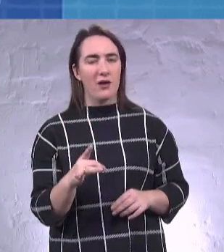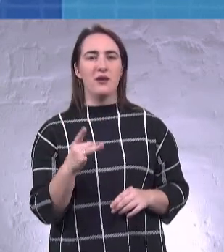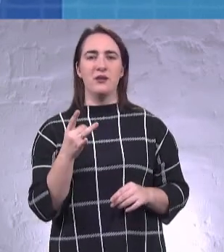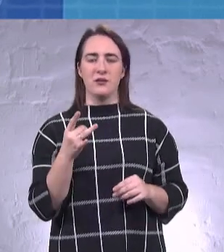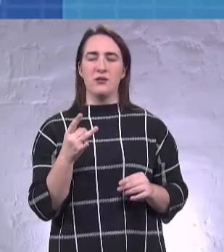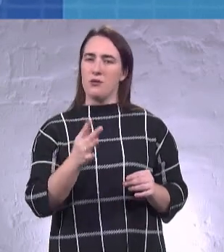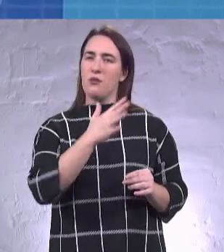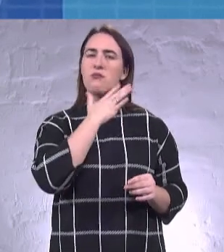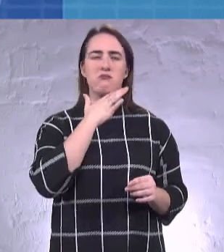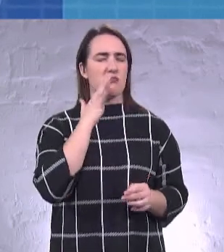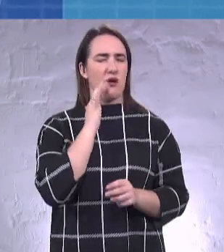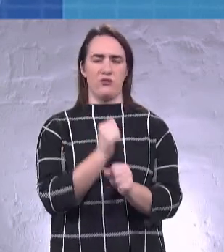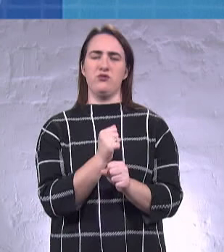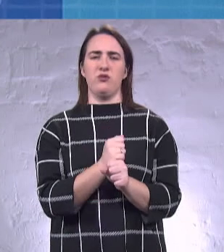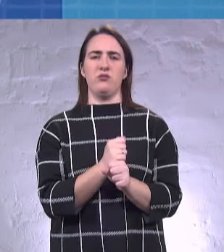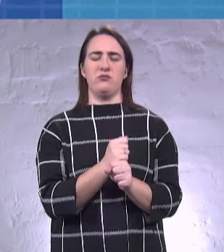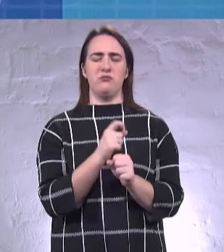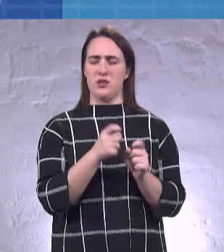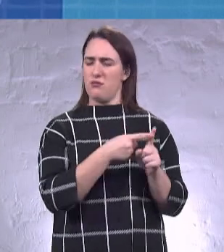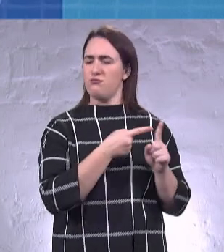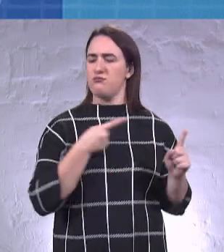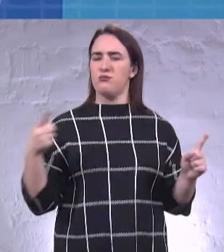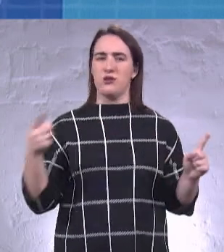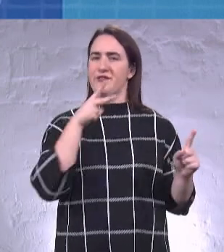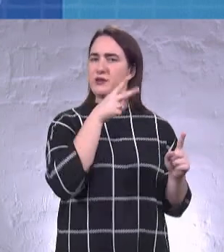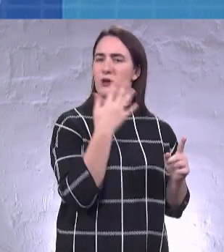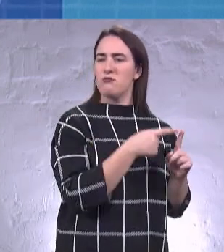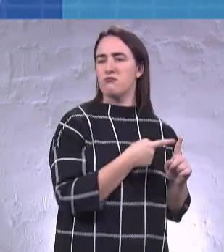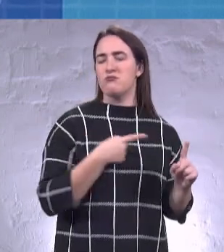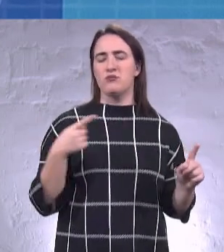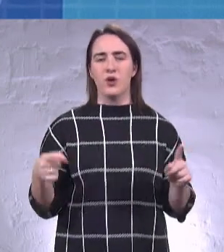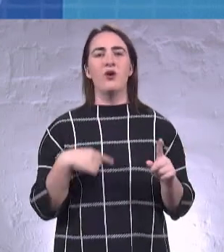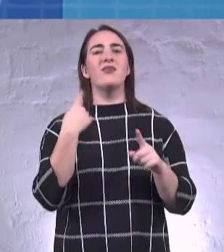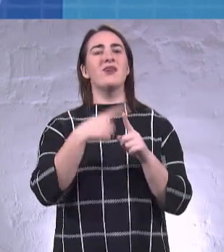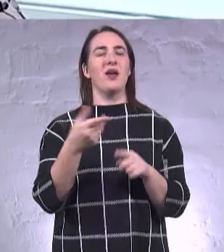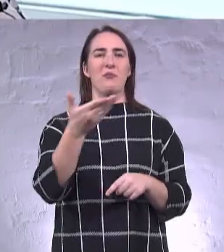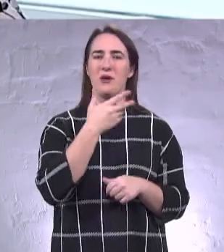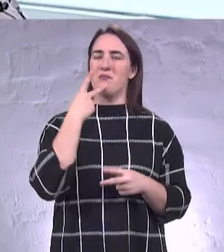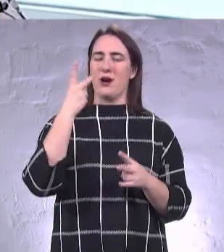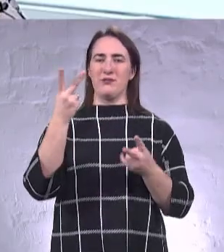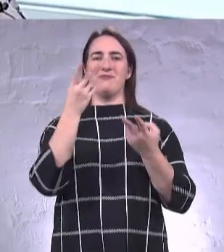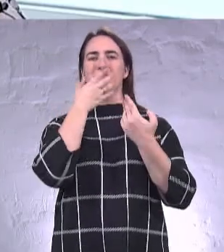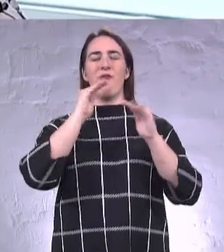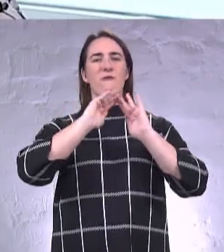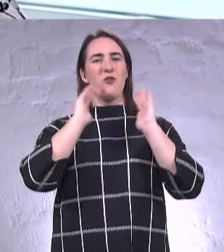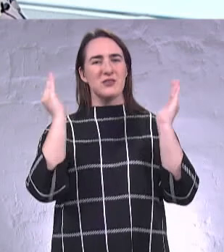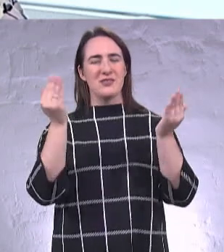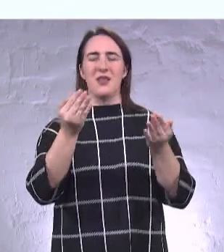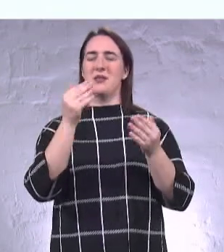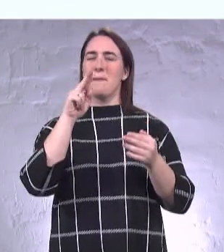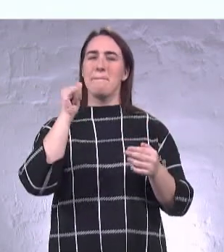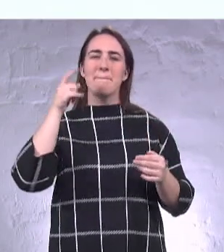Багато зроблено за ці роки. Я вам більше скажу, окрім того, що ми бачимо фасади, сквери, парки,